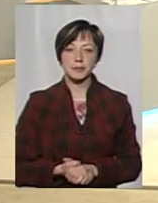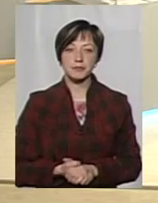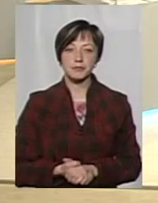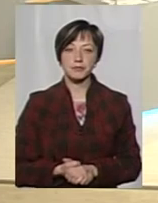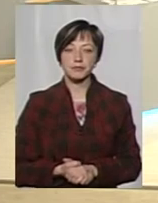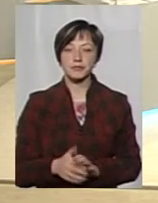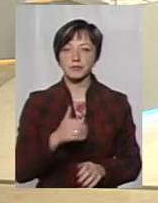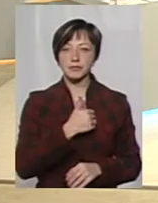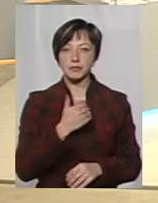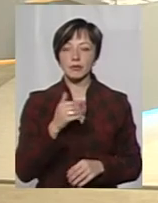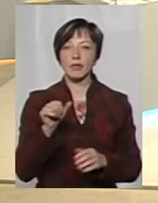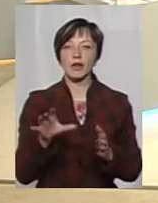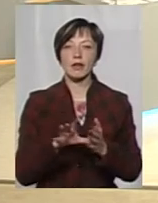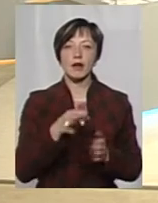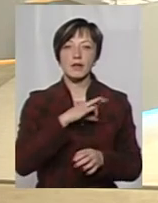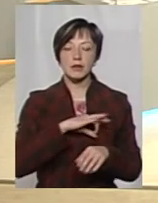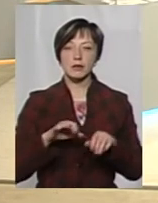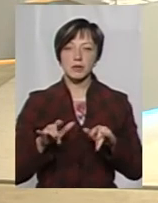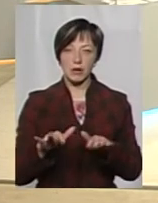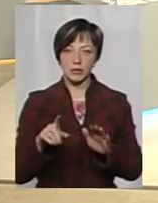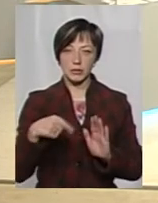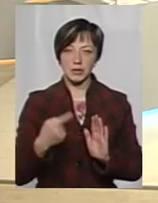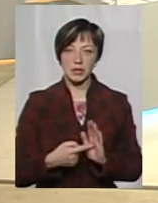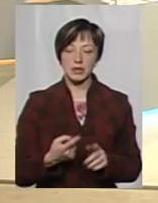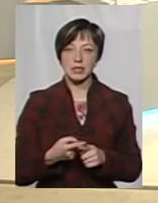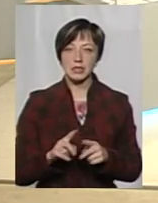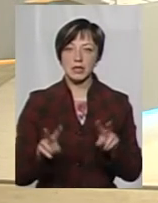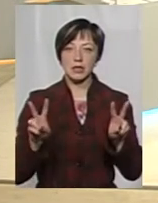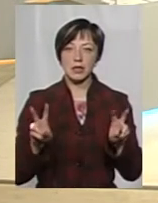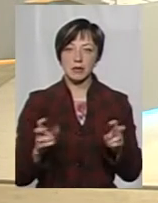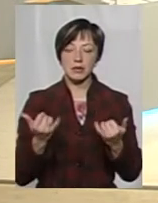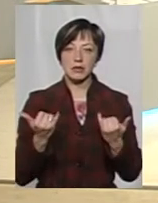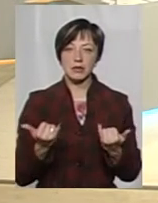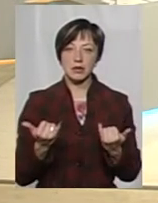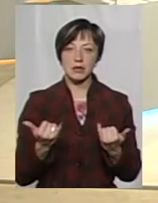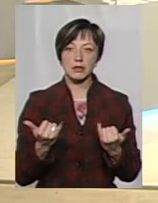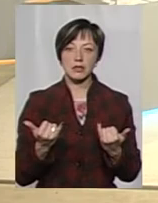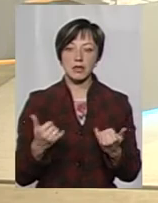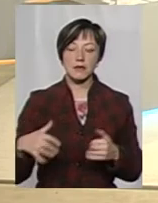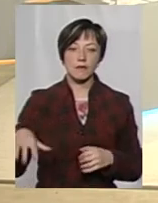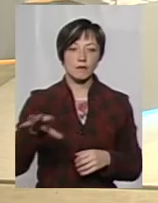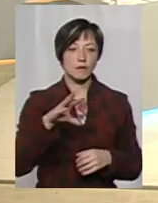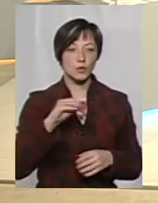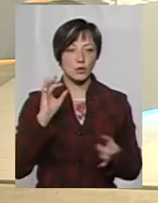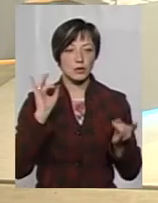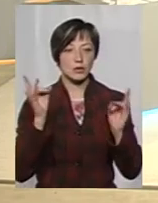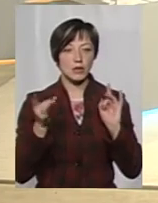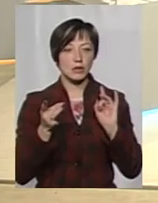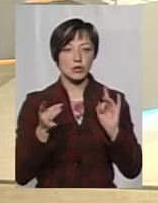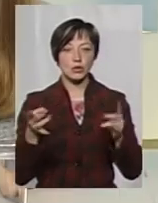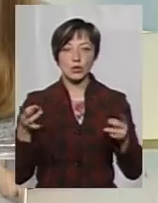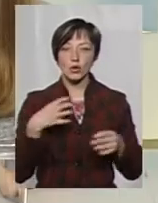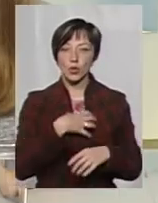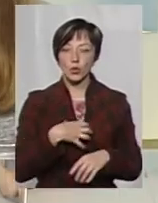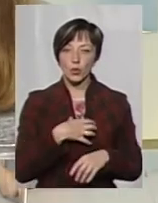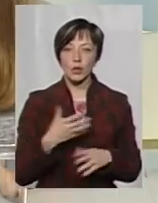доповнити. По енергоефективним заходам. Ця тема досить зараз всюди вона на слуху, і